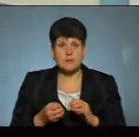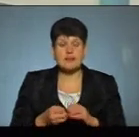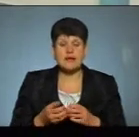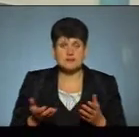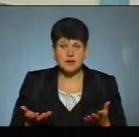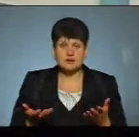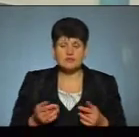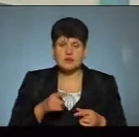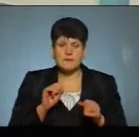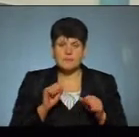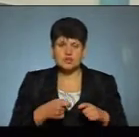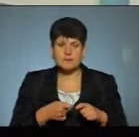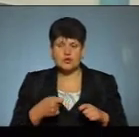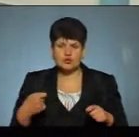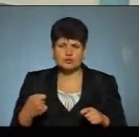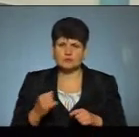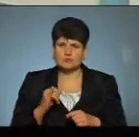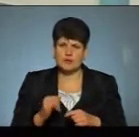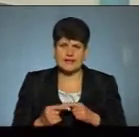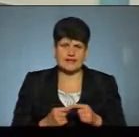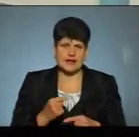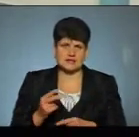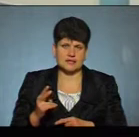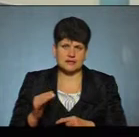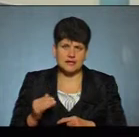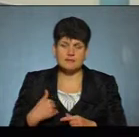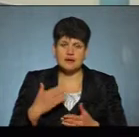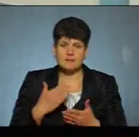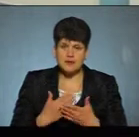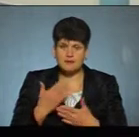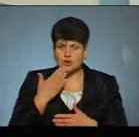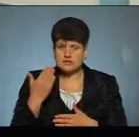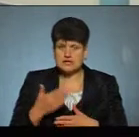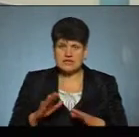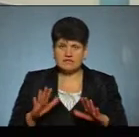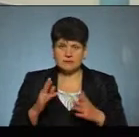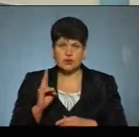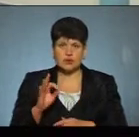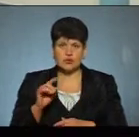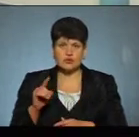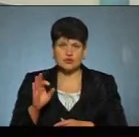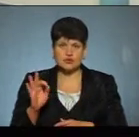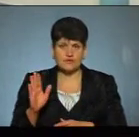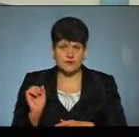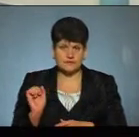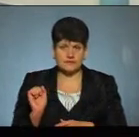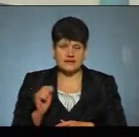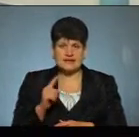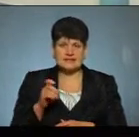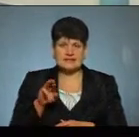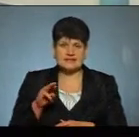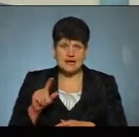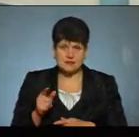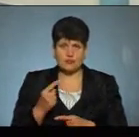може за собою потягнути негативні наслідки. Ми маємо останній випадок по Козові, де зять вернувся